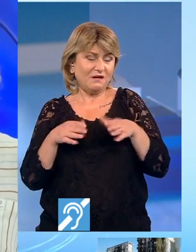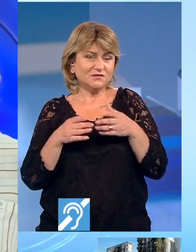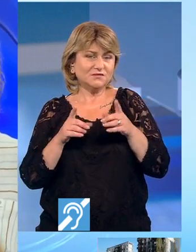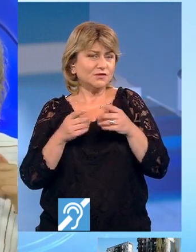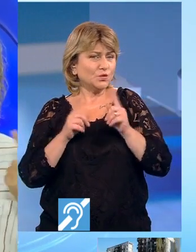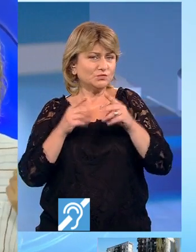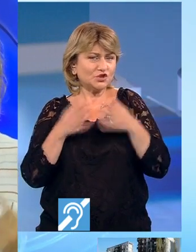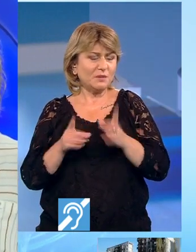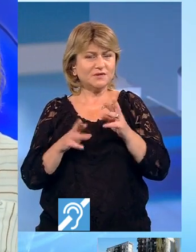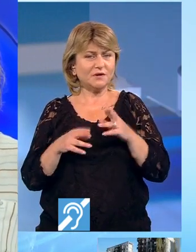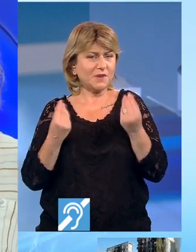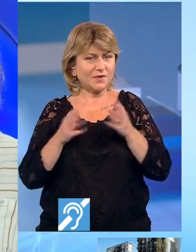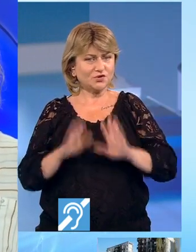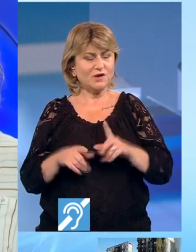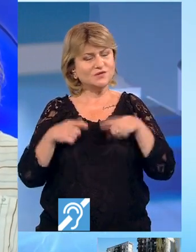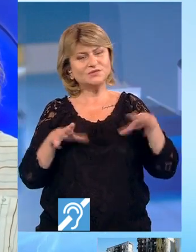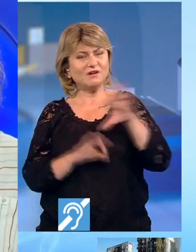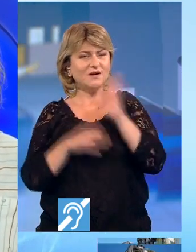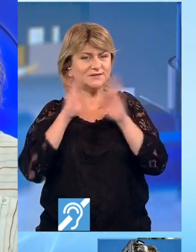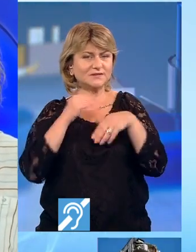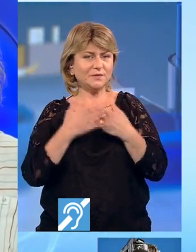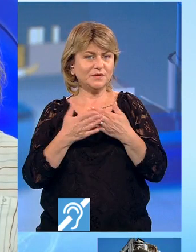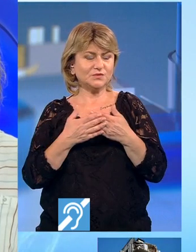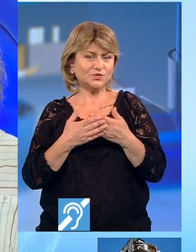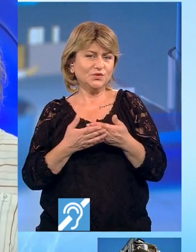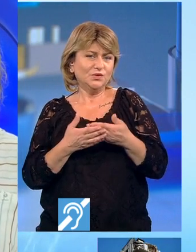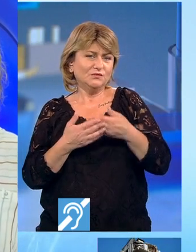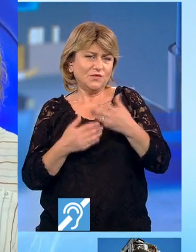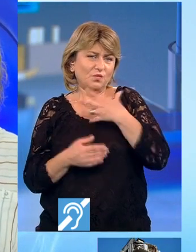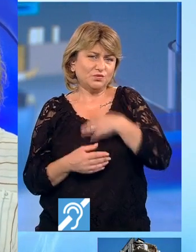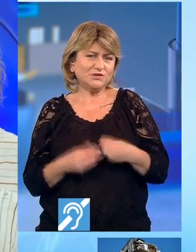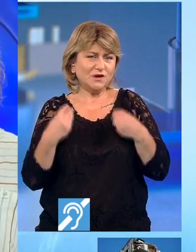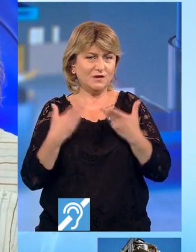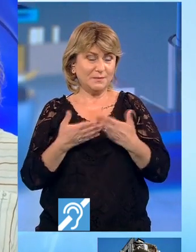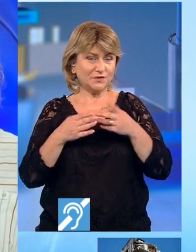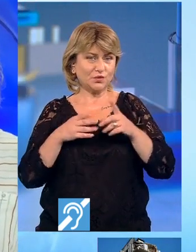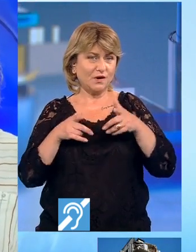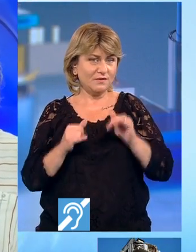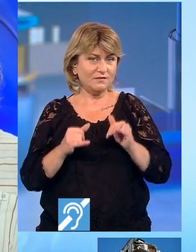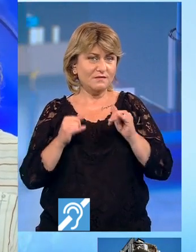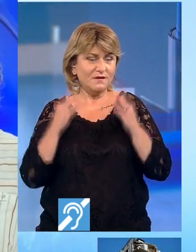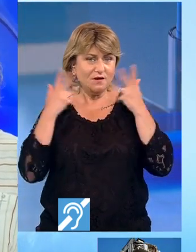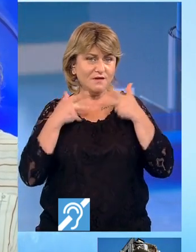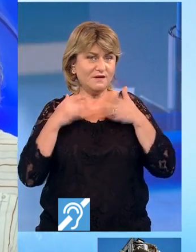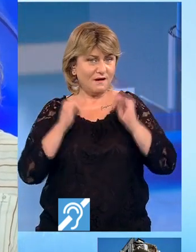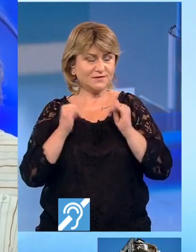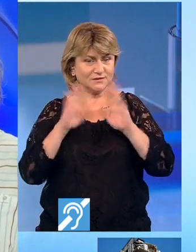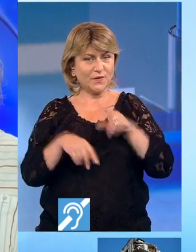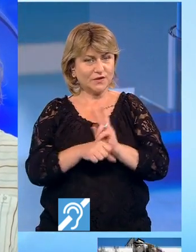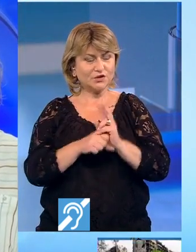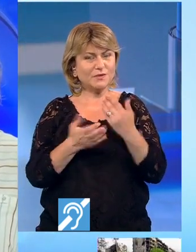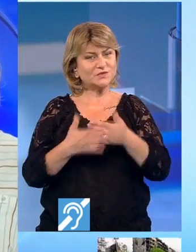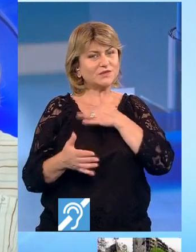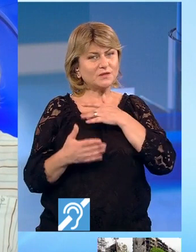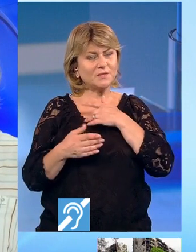mult mai bine așa. Sunt alte zile mai bune pentru teme obositoare. Leii. Au și ei grijă astăzi de